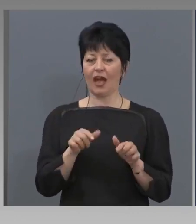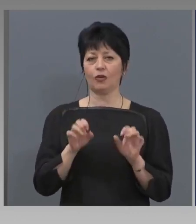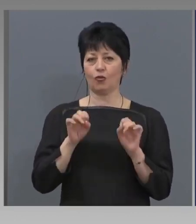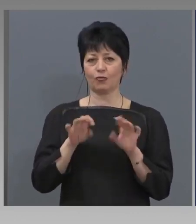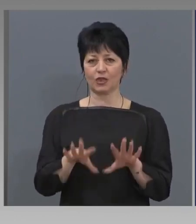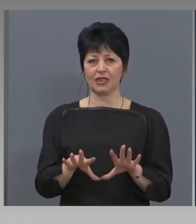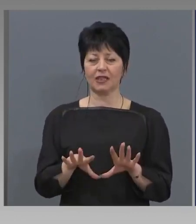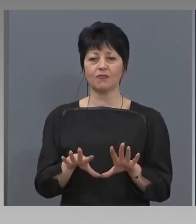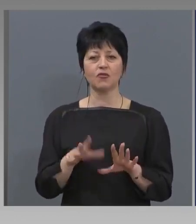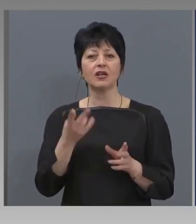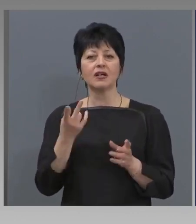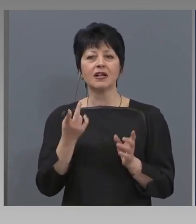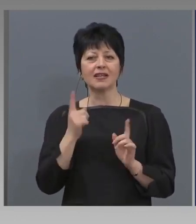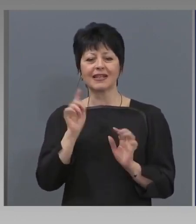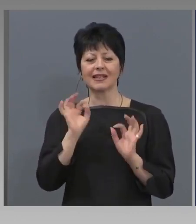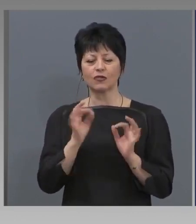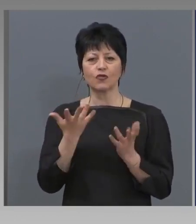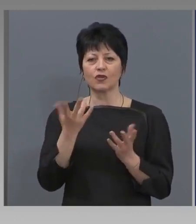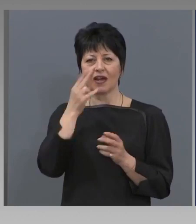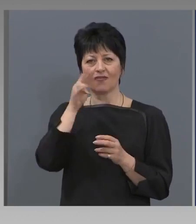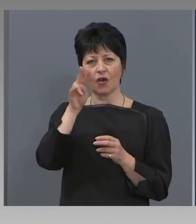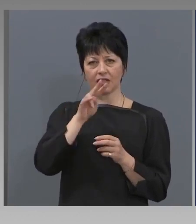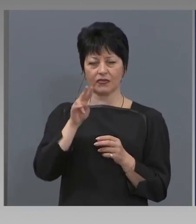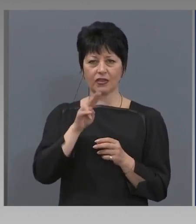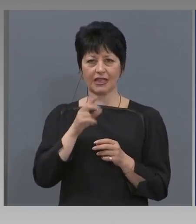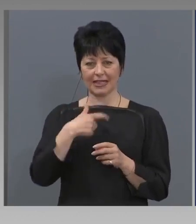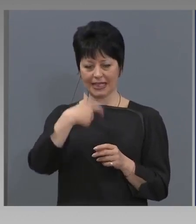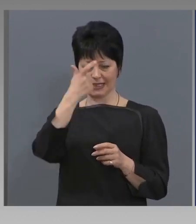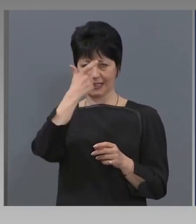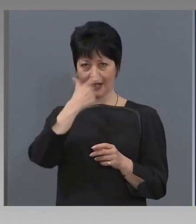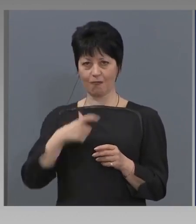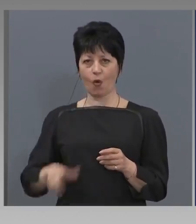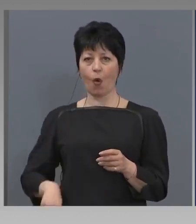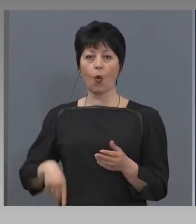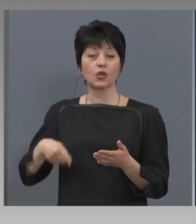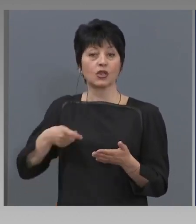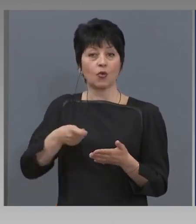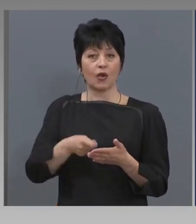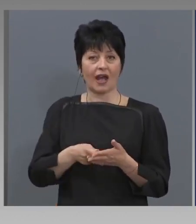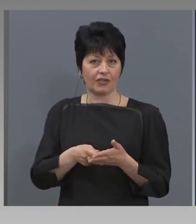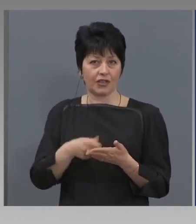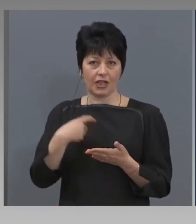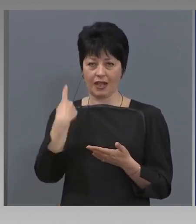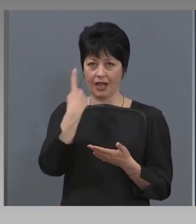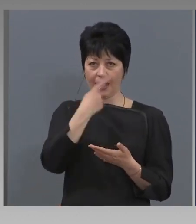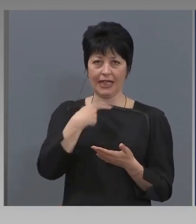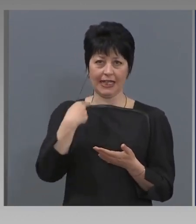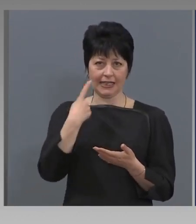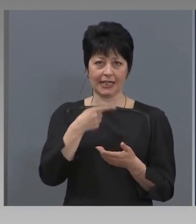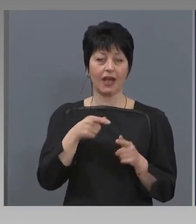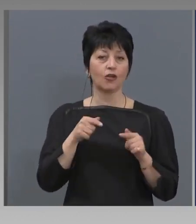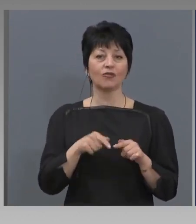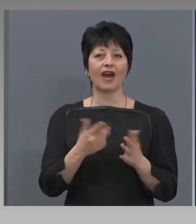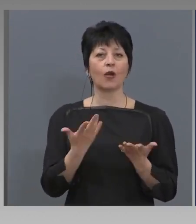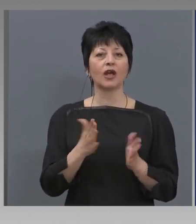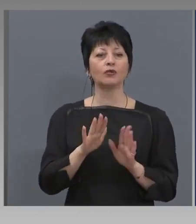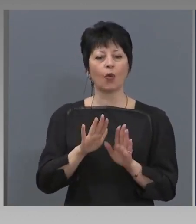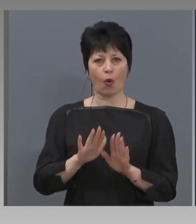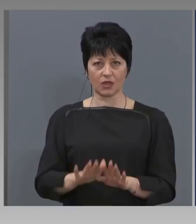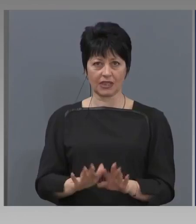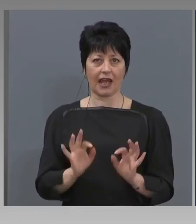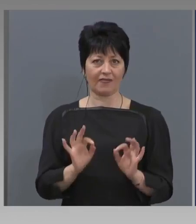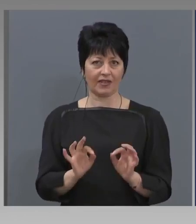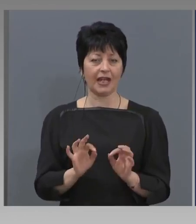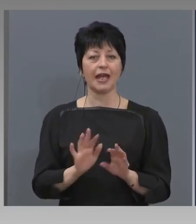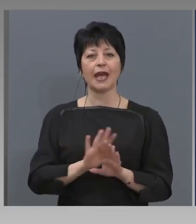разглеждате, но за самоосигуряващите се лица това, това, което остава валидно, е